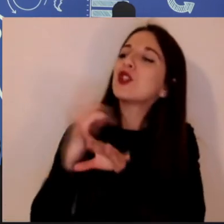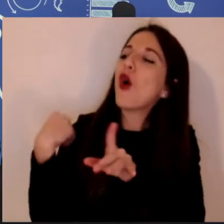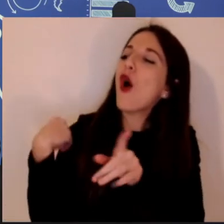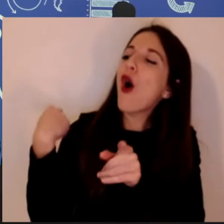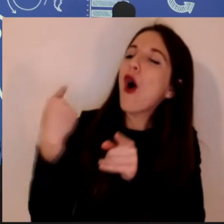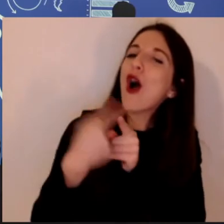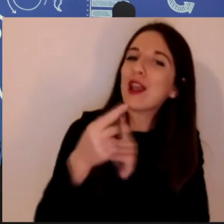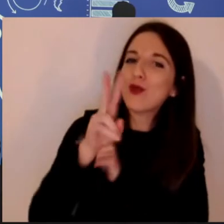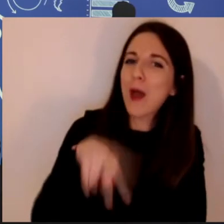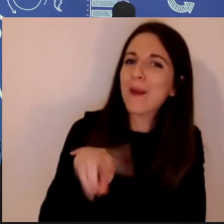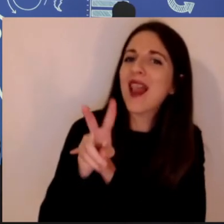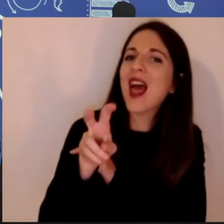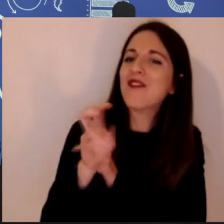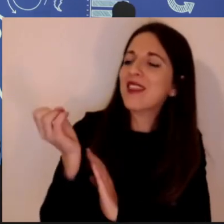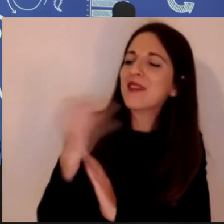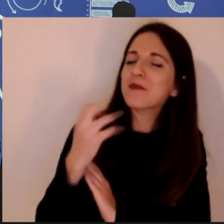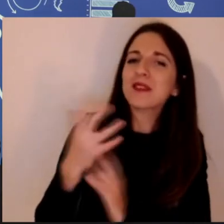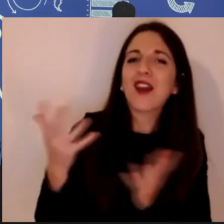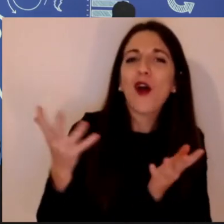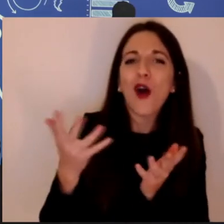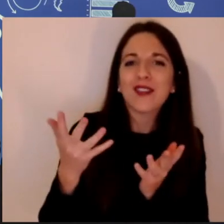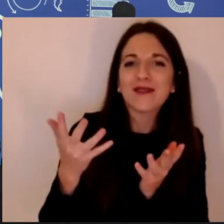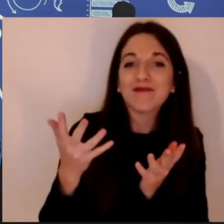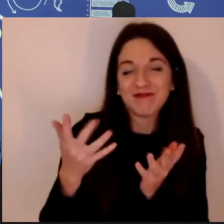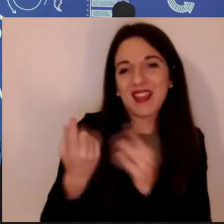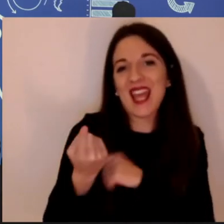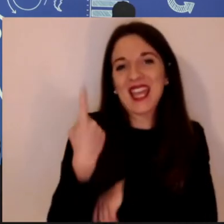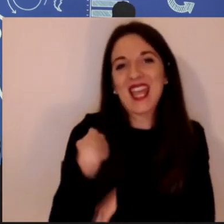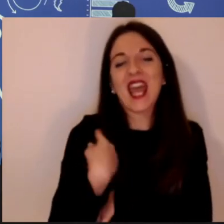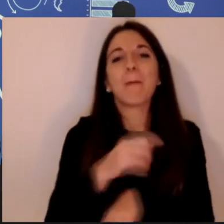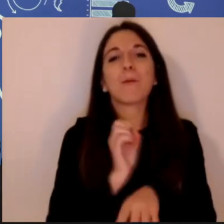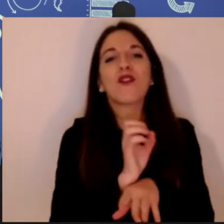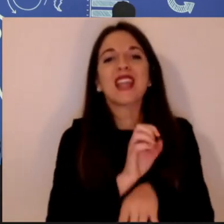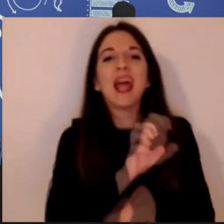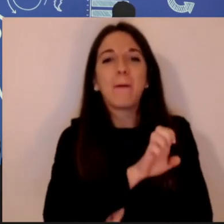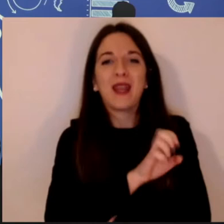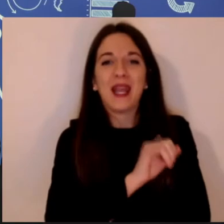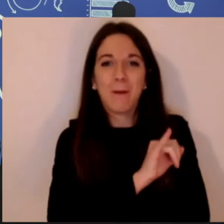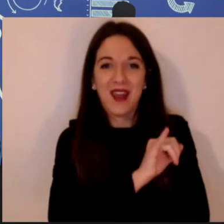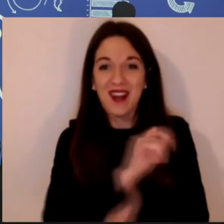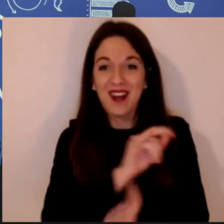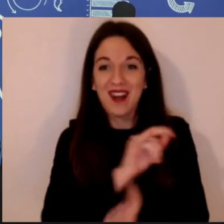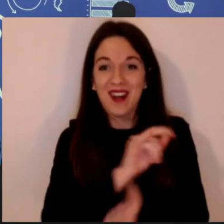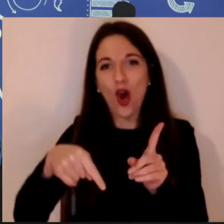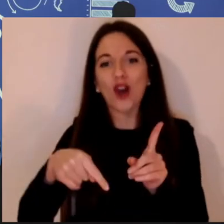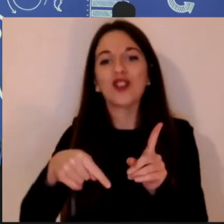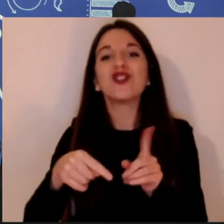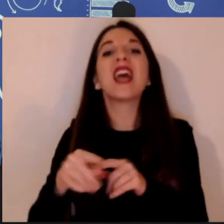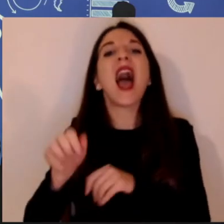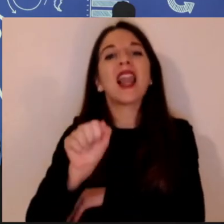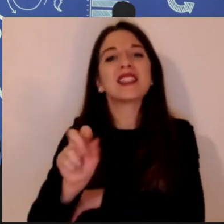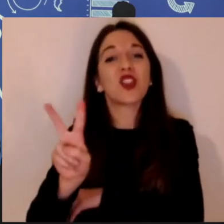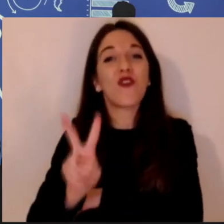professoressa Ermini Barra, oggi parleremo con il professor Alessandro Vespignani in collegamento da Boston sul tema